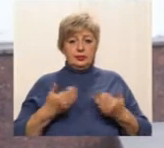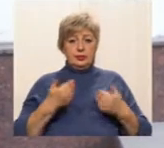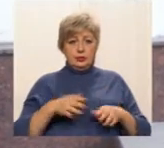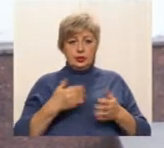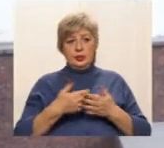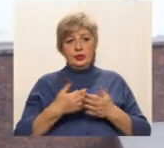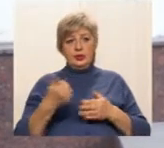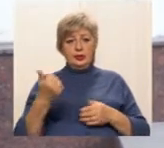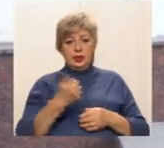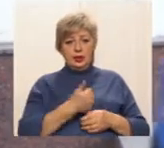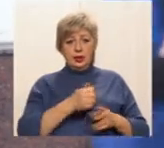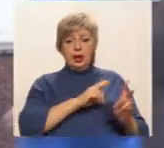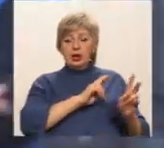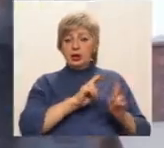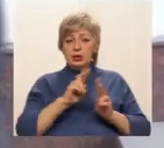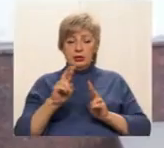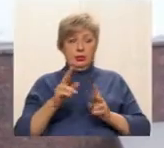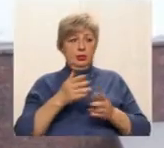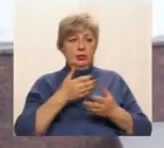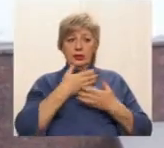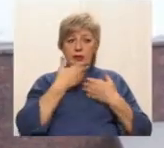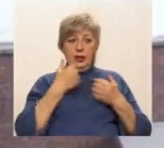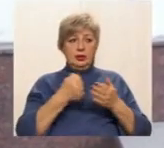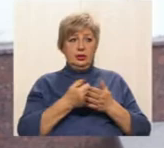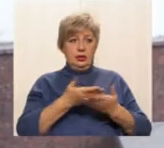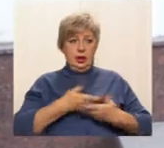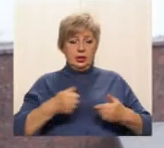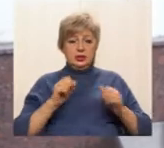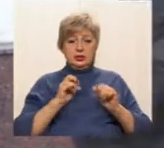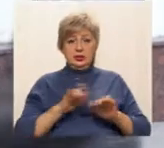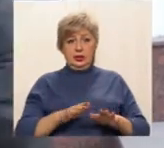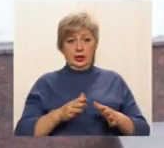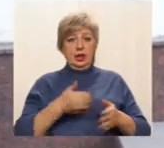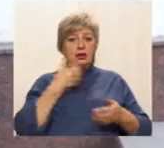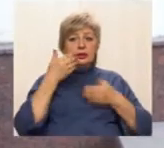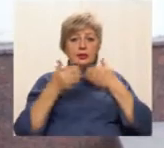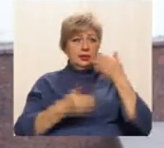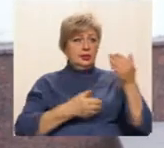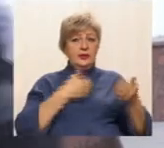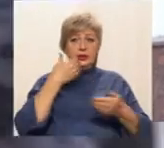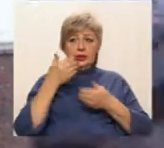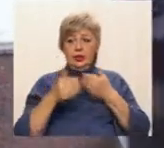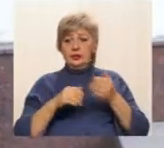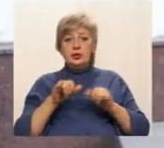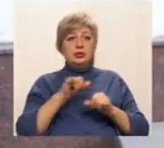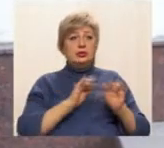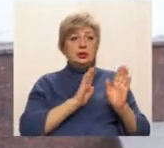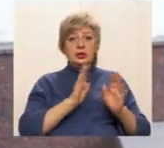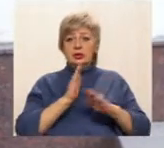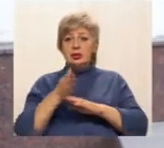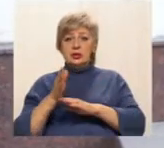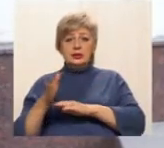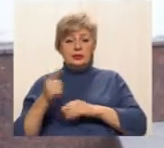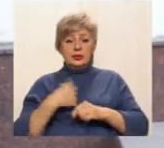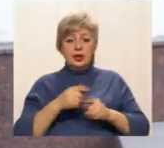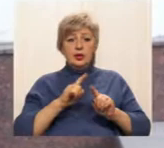майже неділю, і нікому немає до нас діла ніякого. От ми вже звертаємося і звертаємося, куди ми тільки не звертаємося,